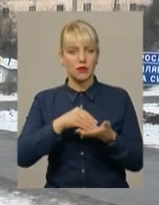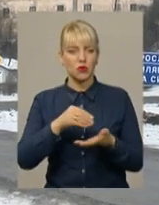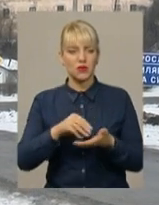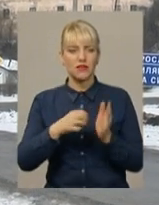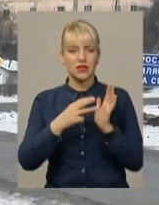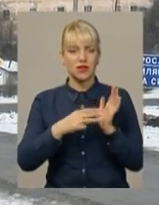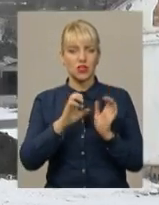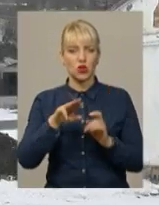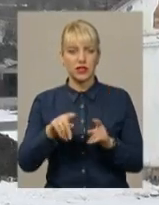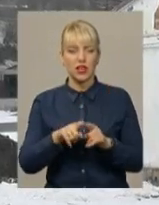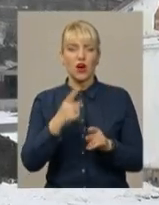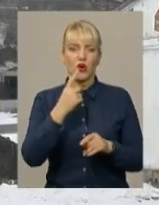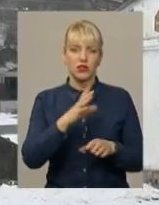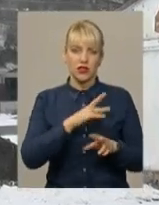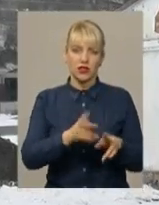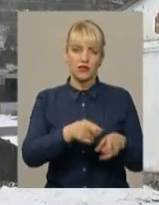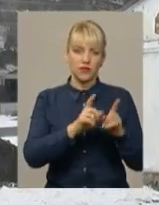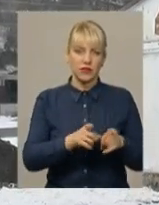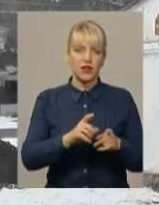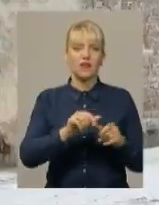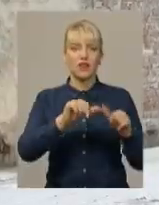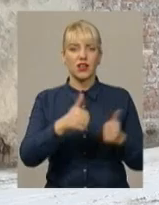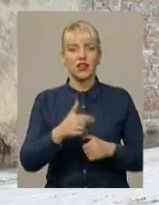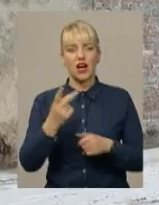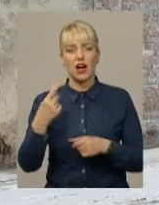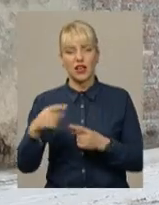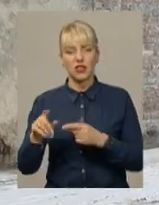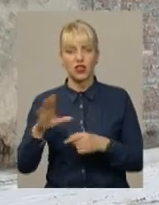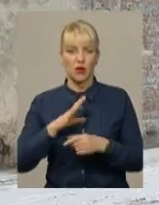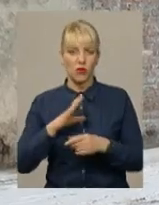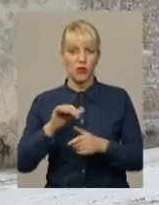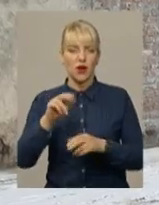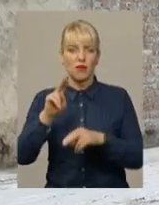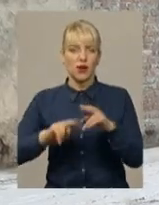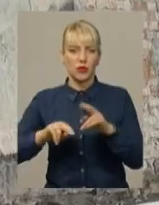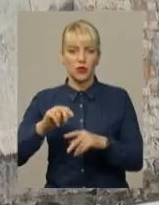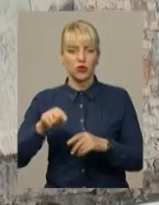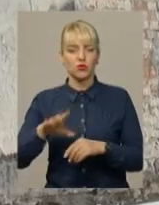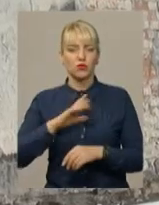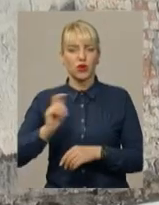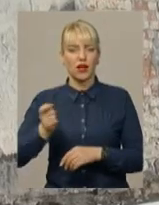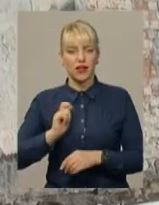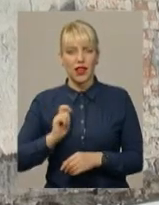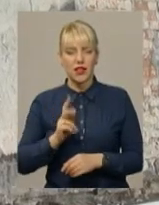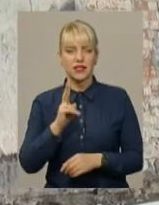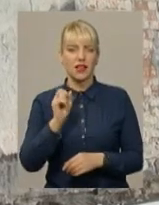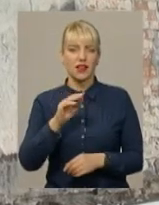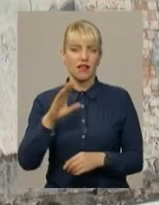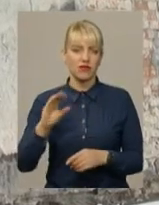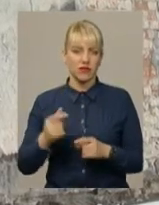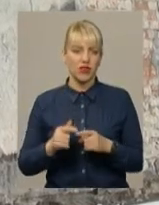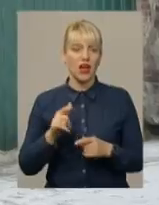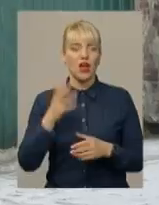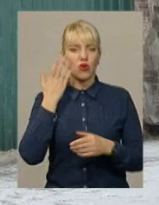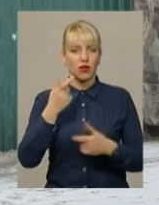ідентичні. Один зберігся в первинному вигляді, інший переводовували. Тут була то лазня, то кафе. Відколи будівлю продали приватному підприємцю, вона знову